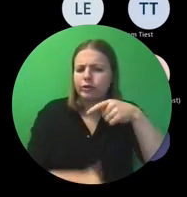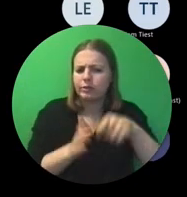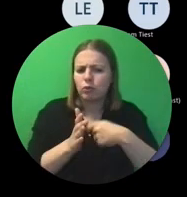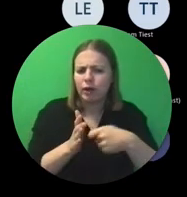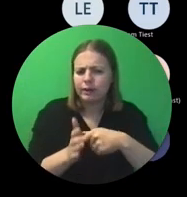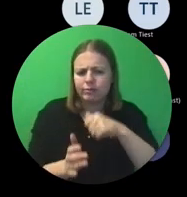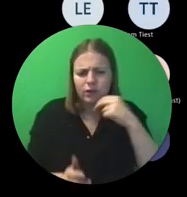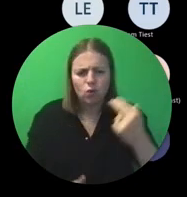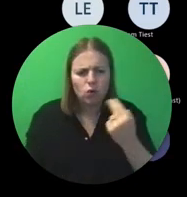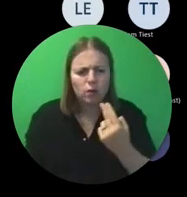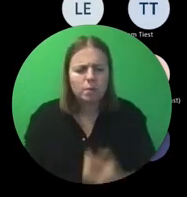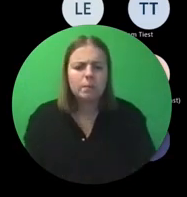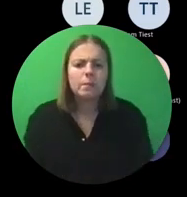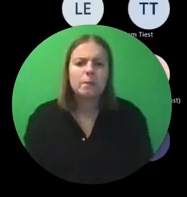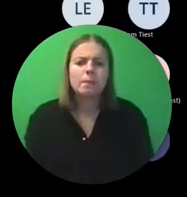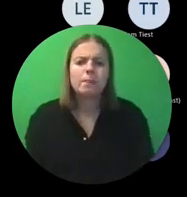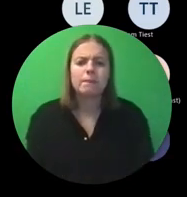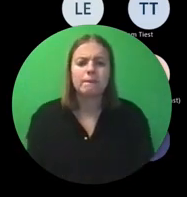aan de orde is.